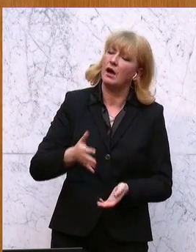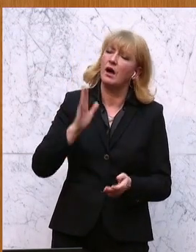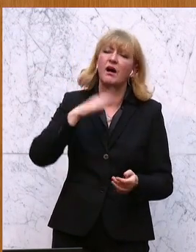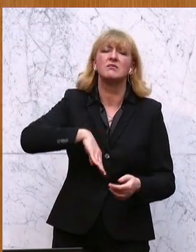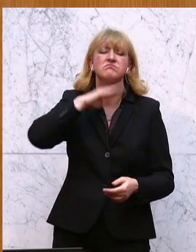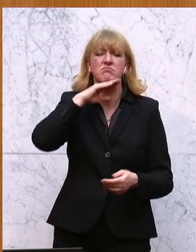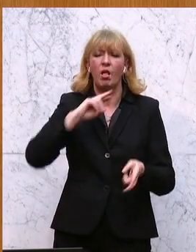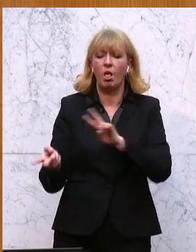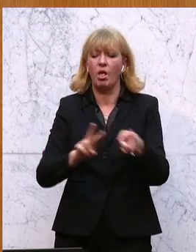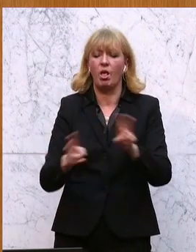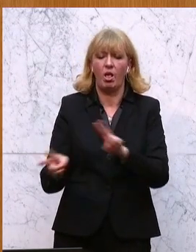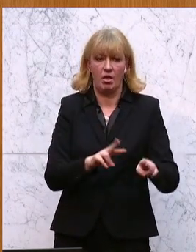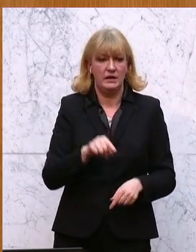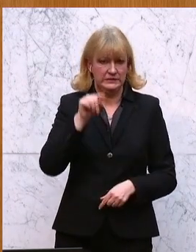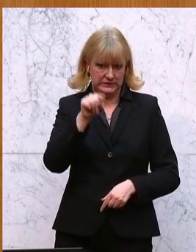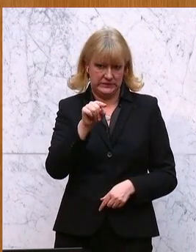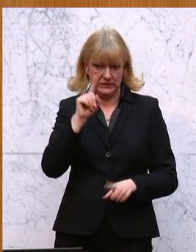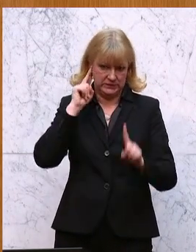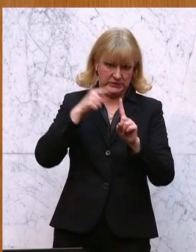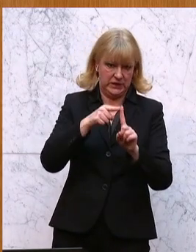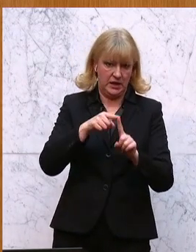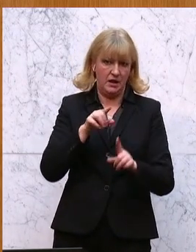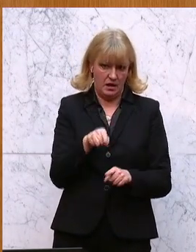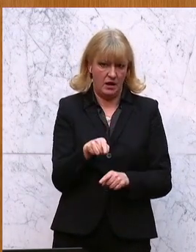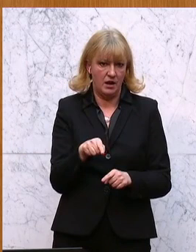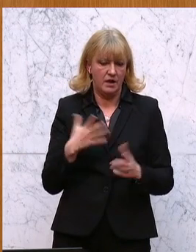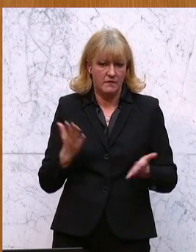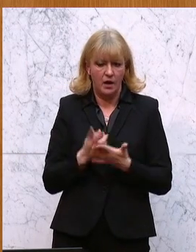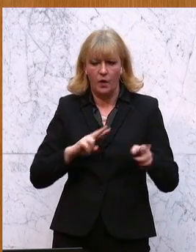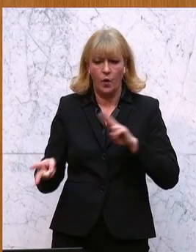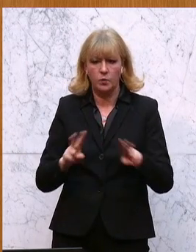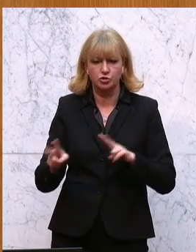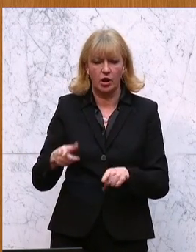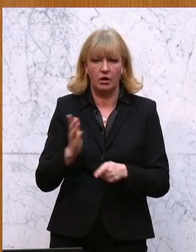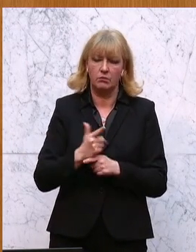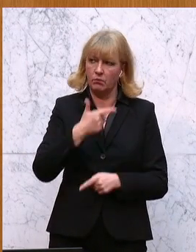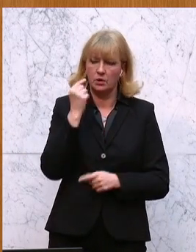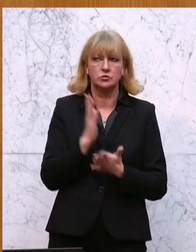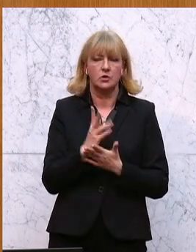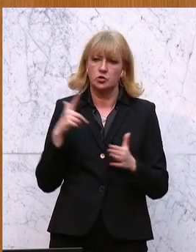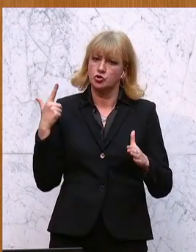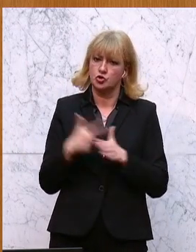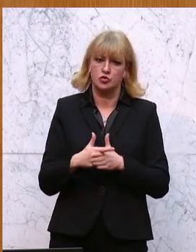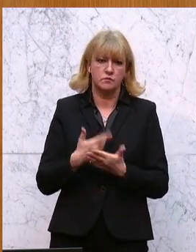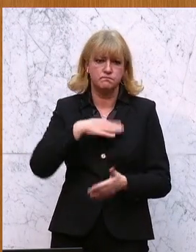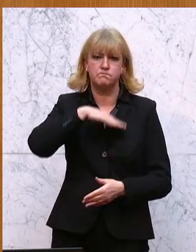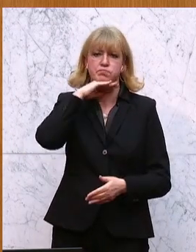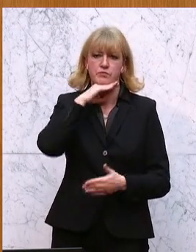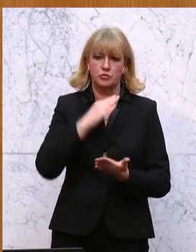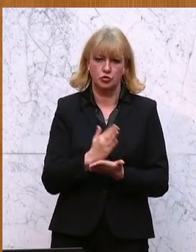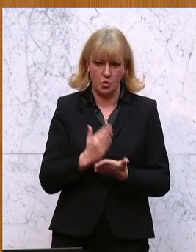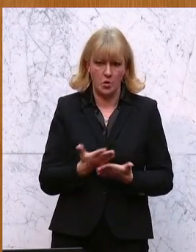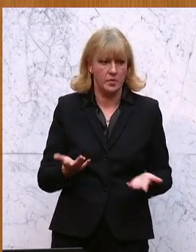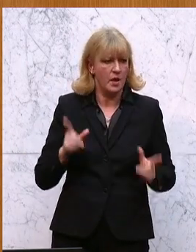Und ich genau da muss man nämlich dranbleiben. Das Umstellen ist das, was den Menschen eigentlich am meisten stört an der Sache, das glaube ich auch die